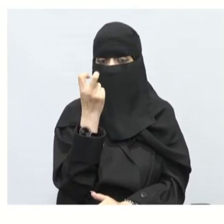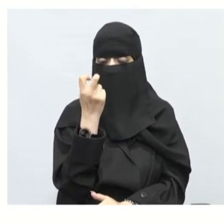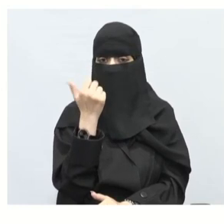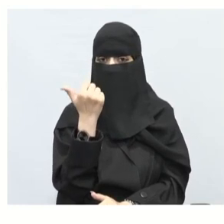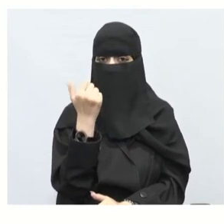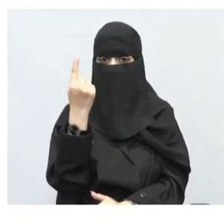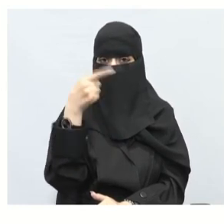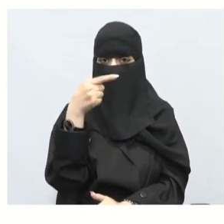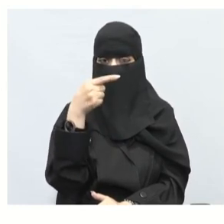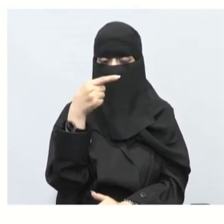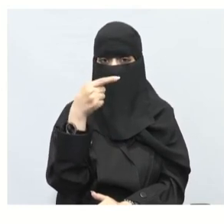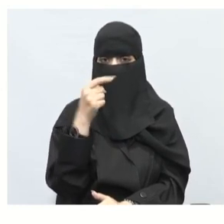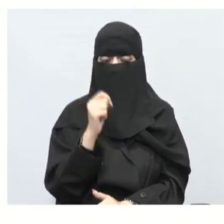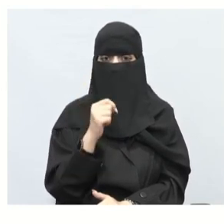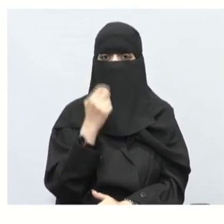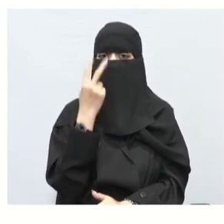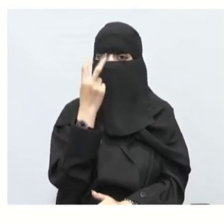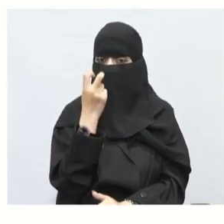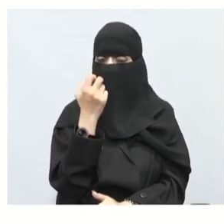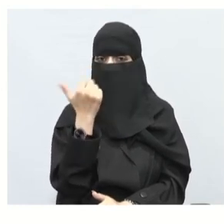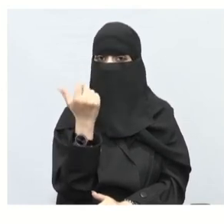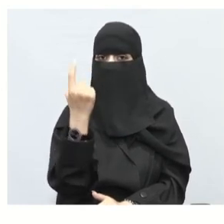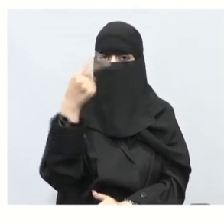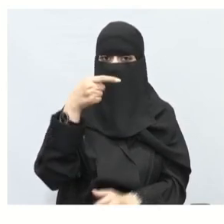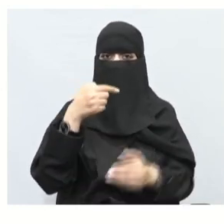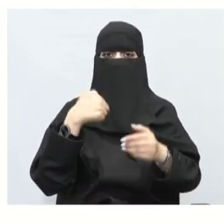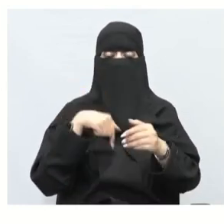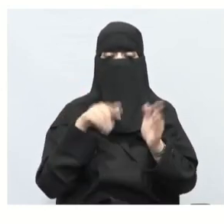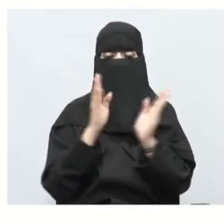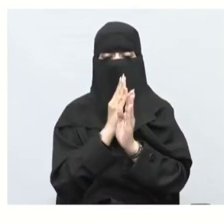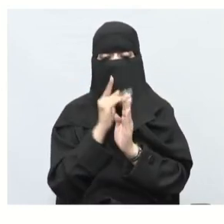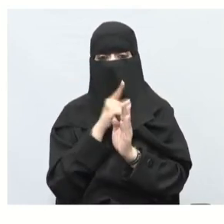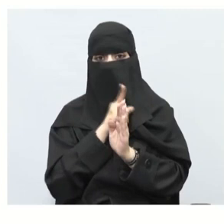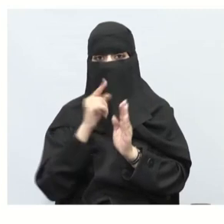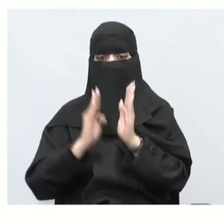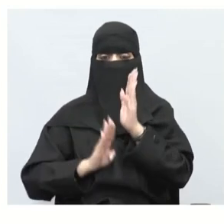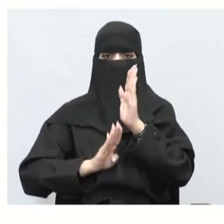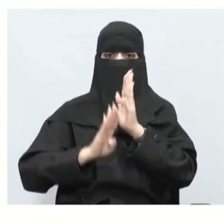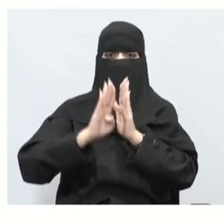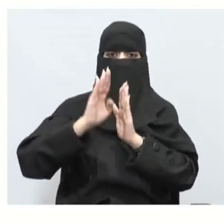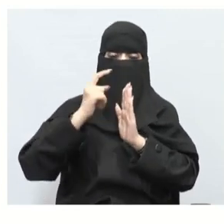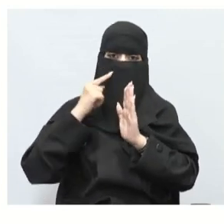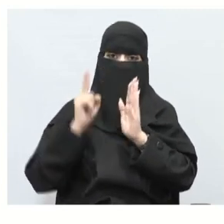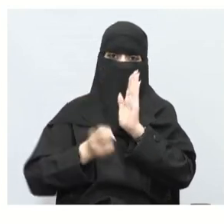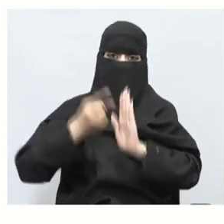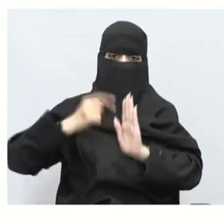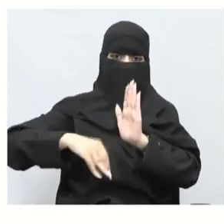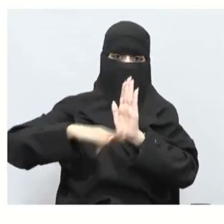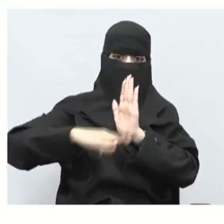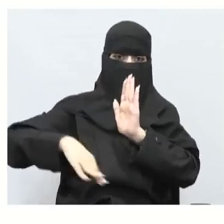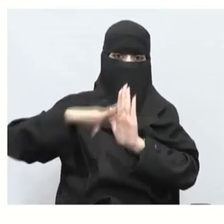عشر لما مئتان وستة عشر نبدأ من هنا خلاص نبدأ من هنا ولما تطلع تركز على